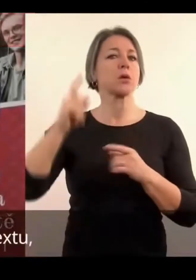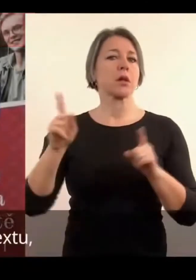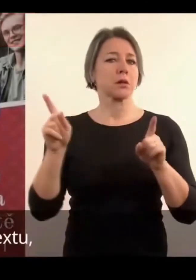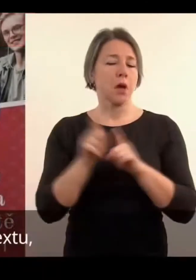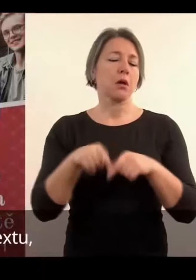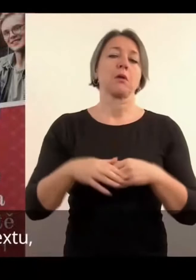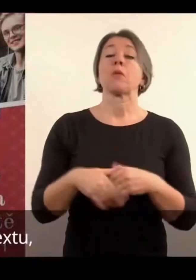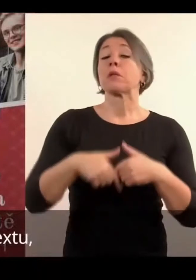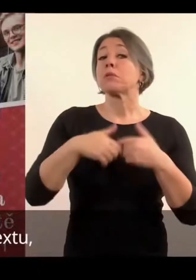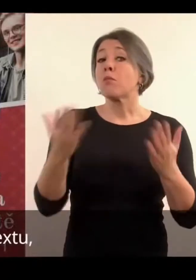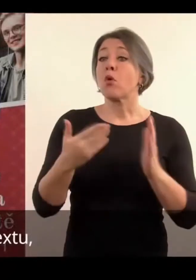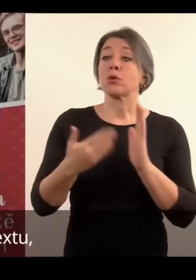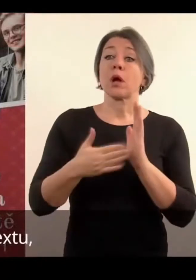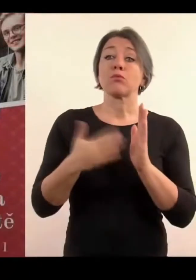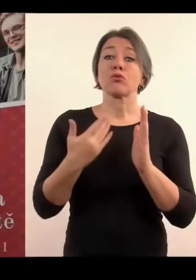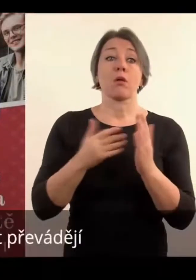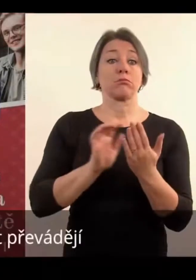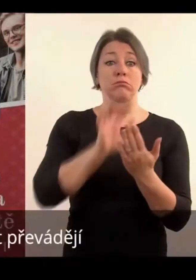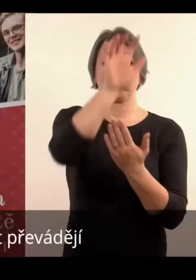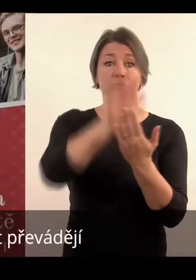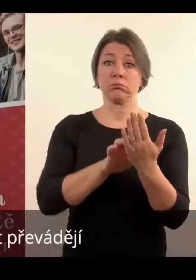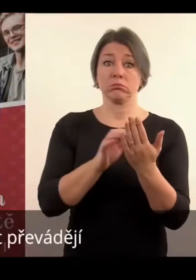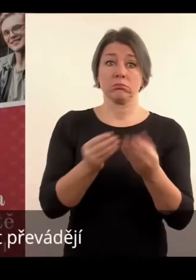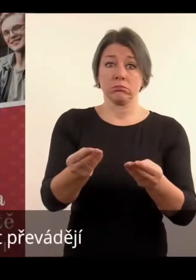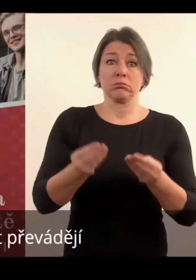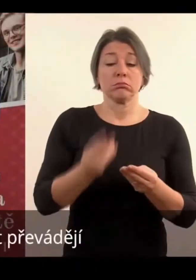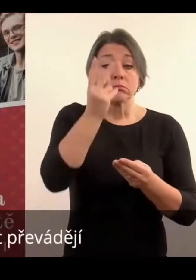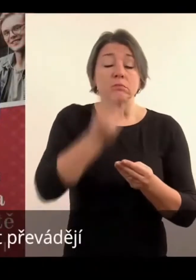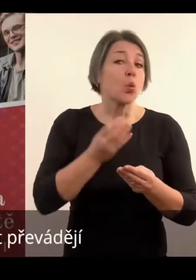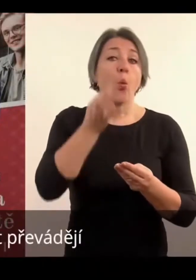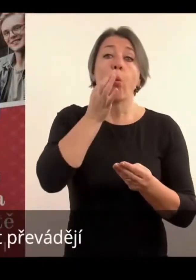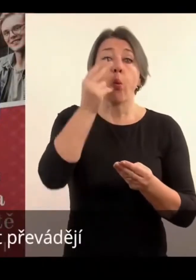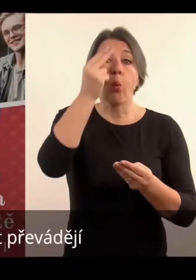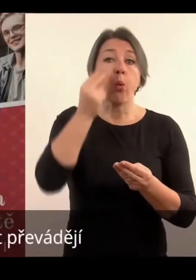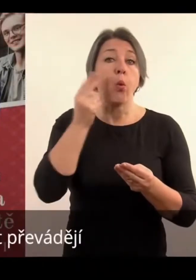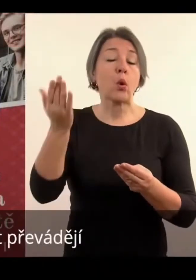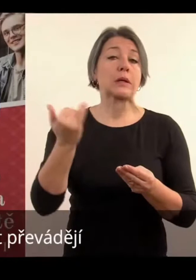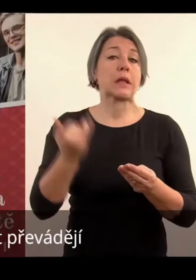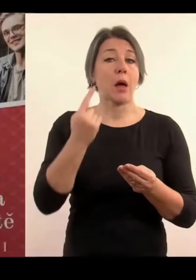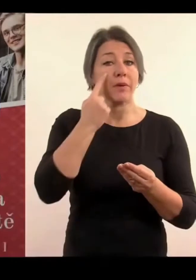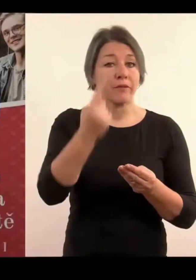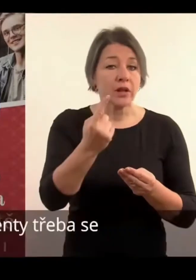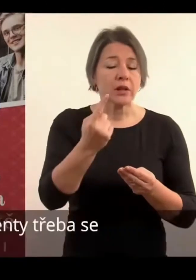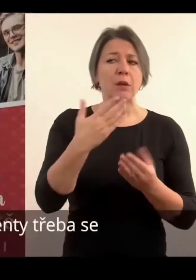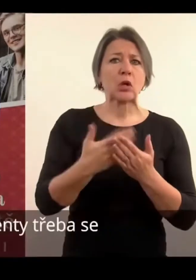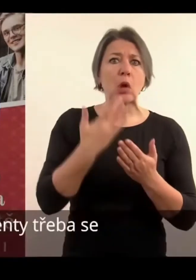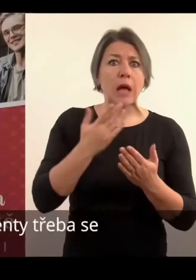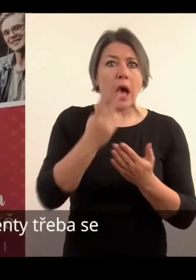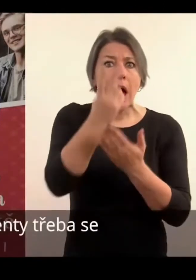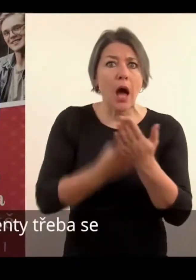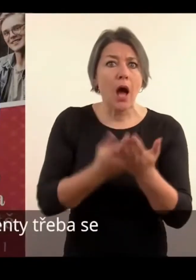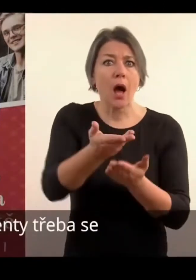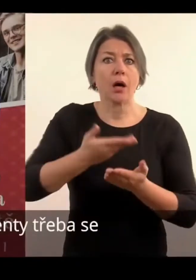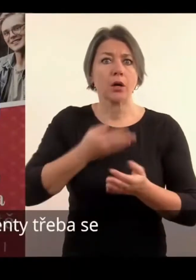digitalizací textů, to znamená, že psaný těštěný text převádějí do digitalizační